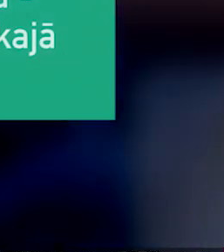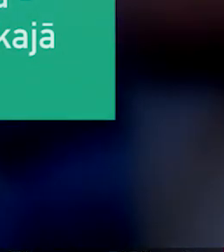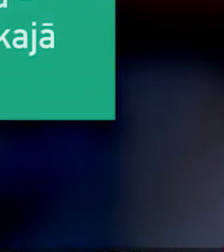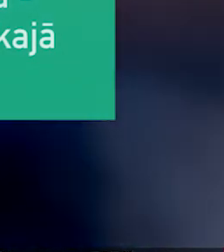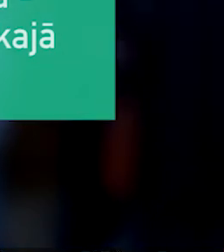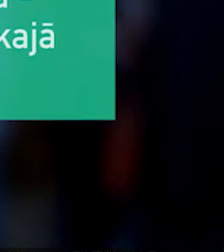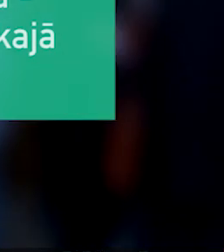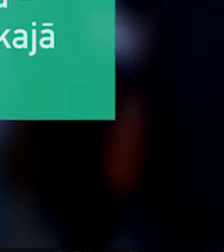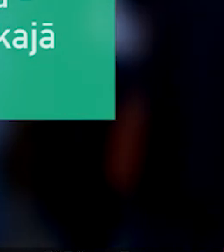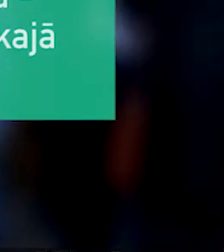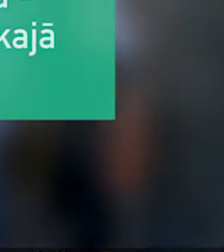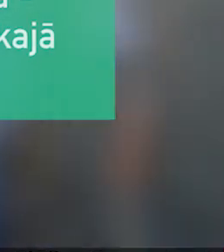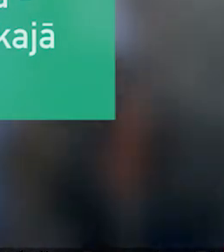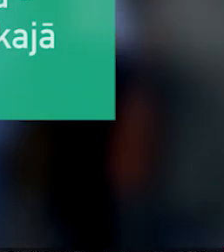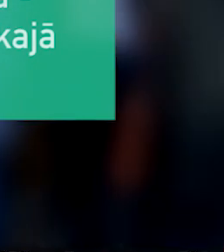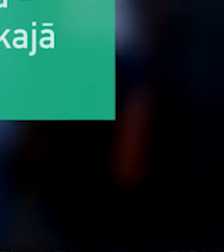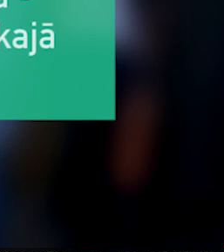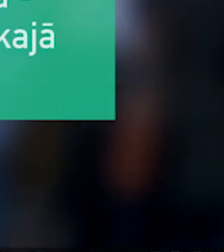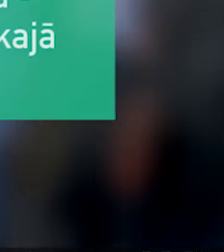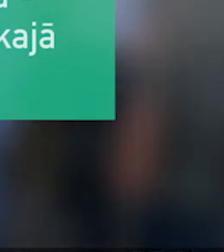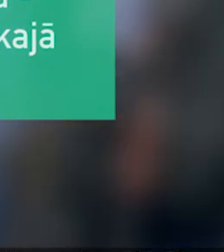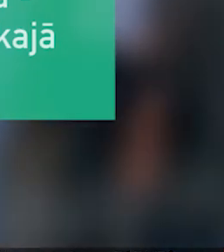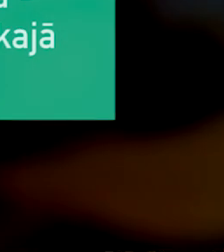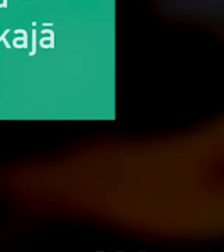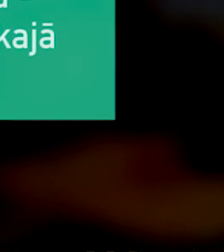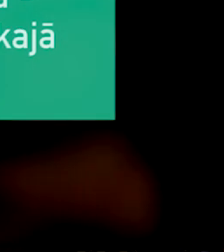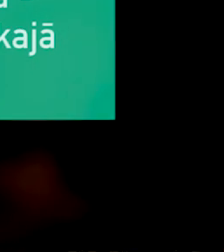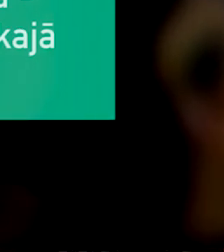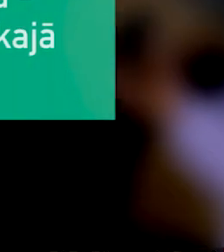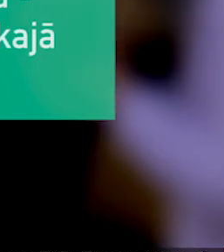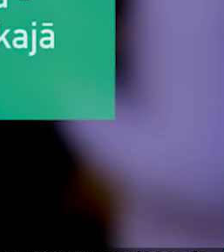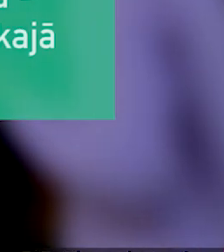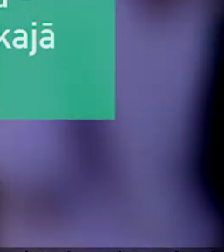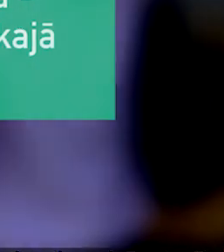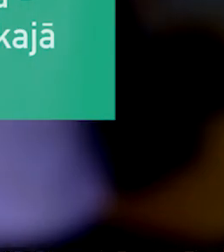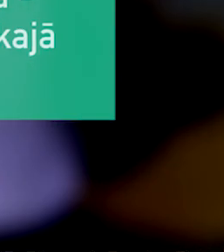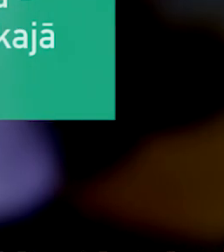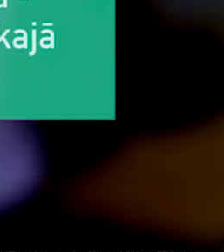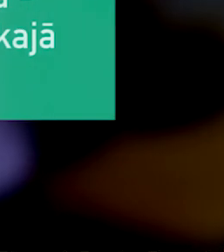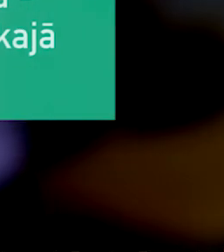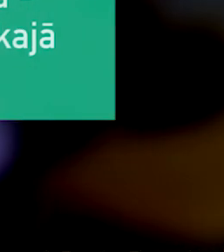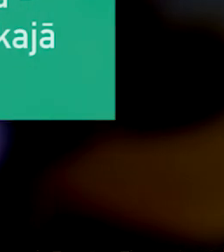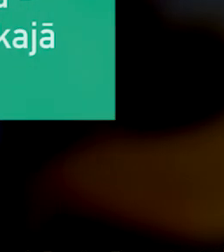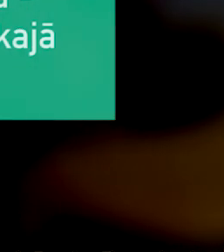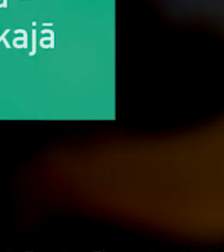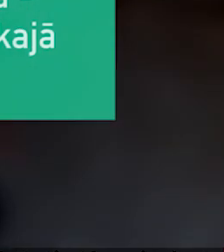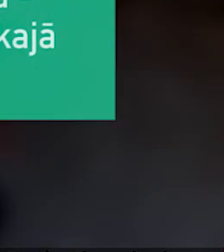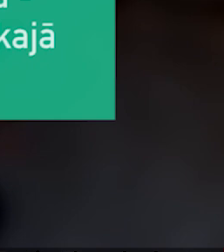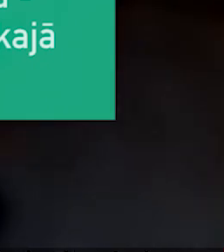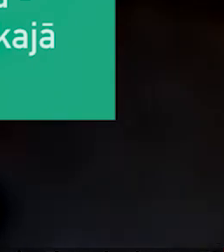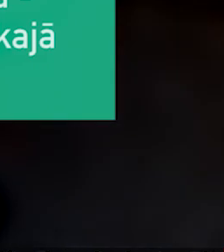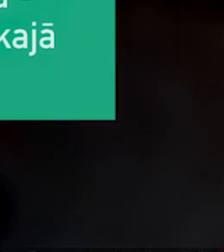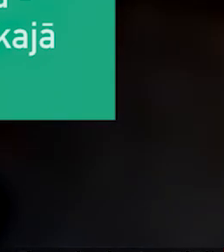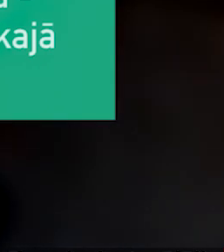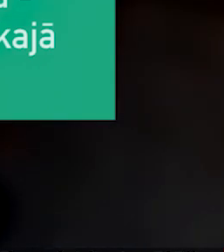Topošajā Latvijas vēsturisko zemju likumā Grīva, tagad kā Daugavpils pilsētas daļa, iezīmētas Sēlijā, kam ar